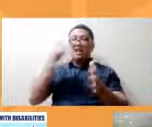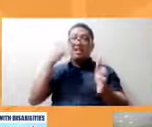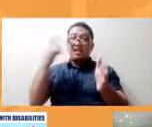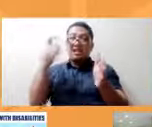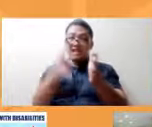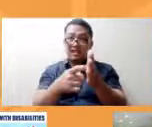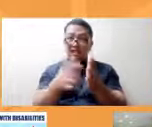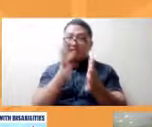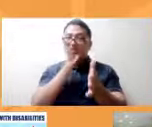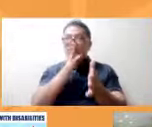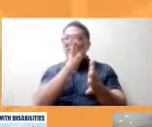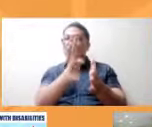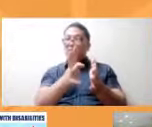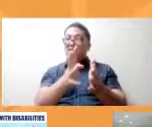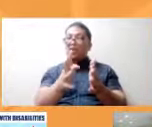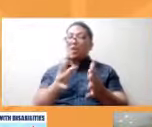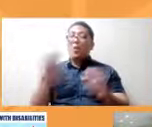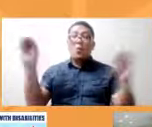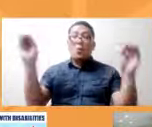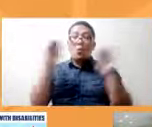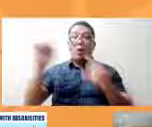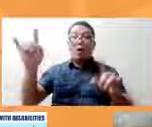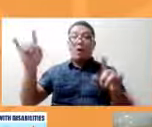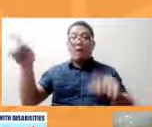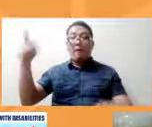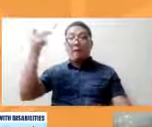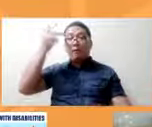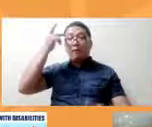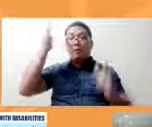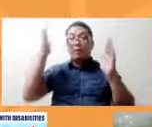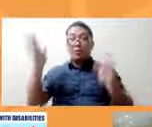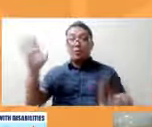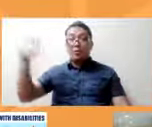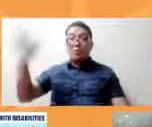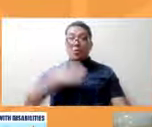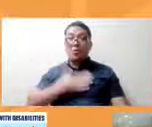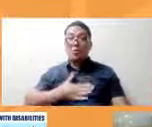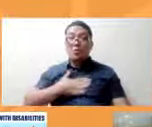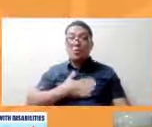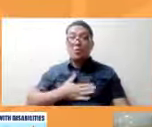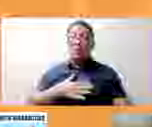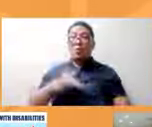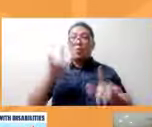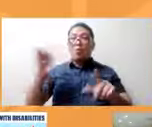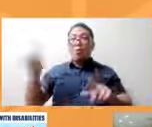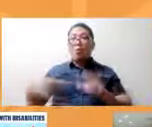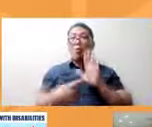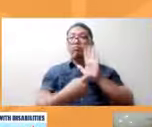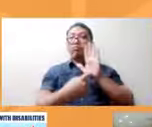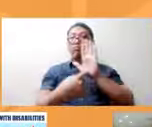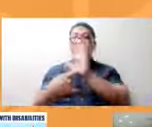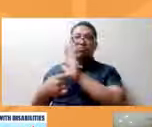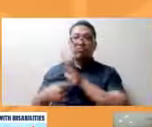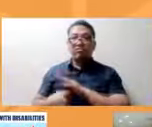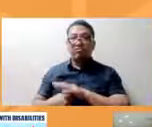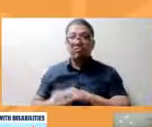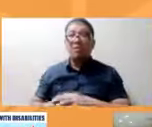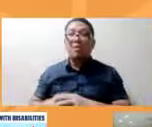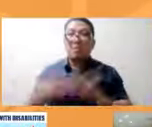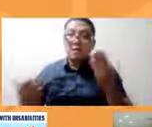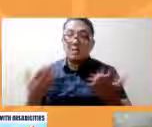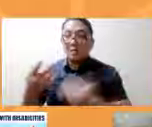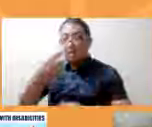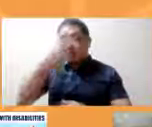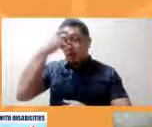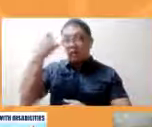mayang ulit siyan ang gusto nila publicity so siguro sana ang